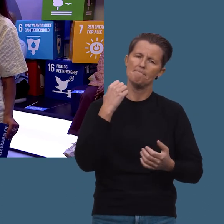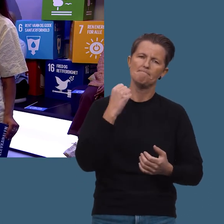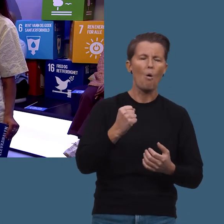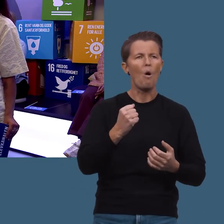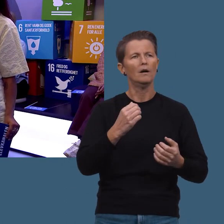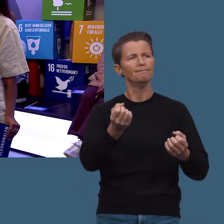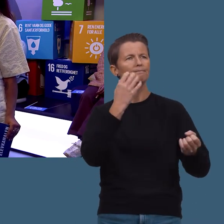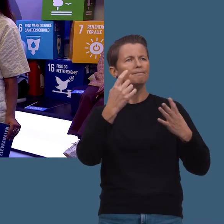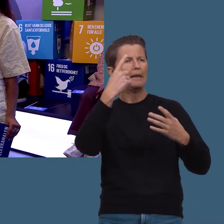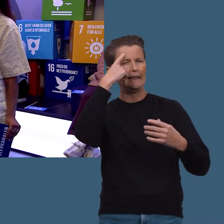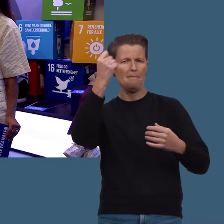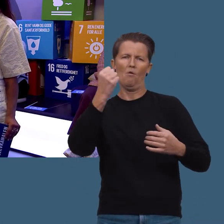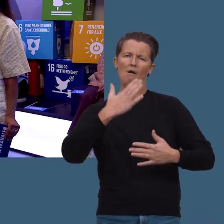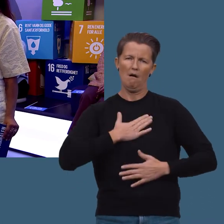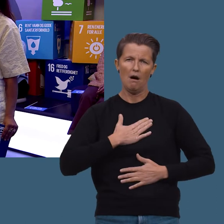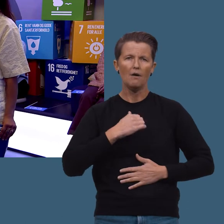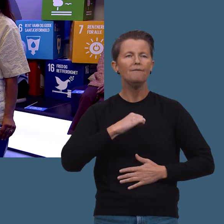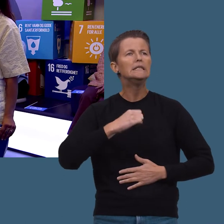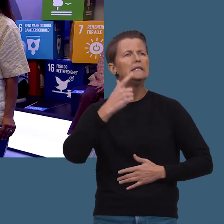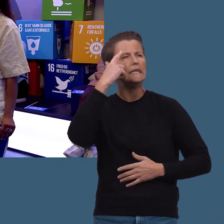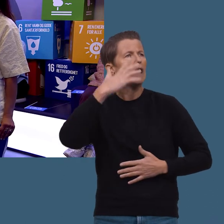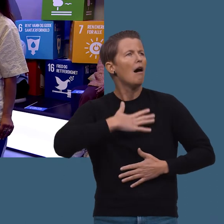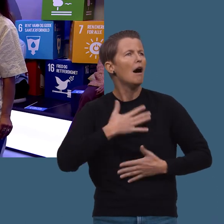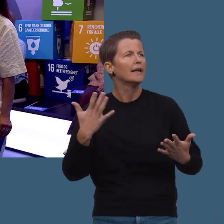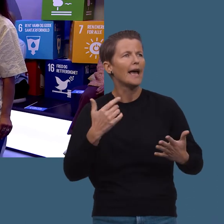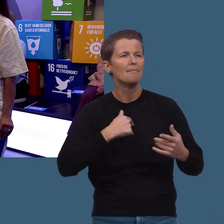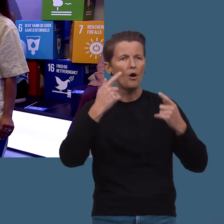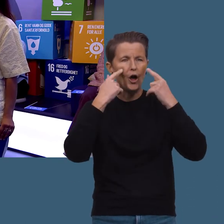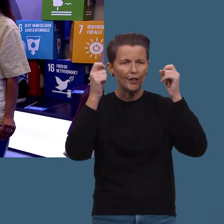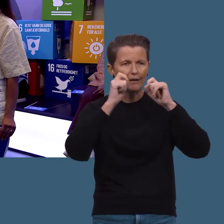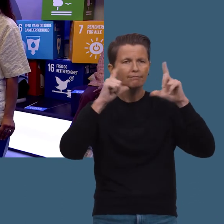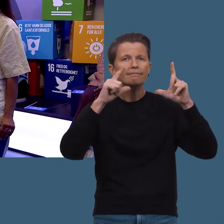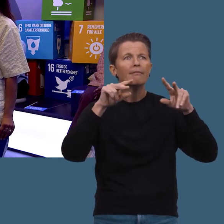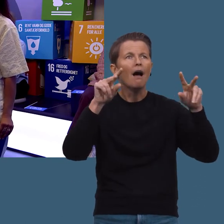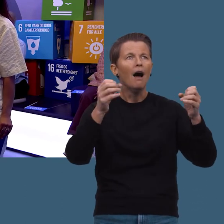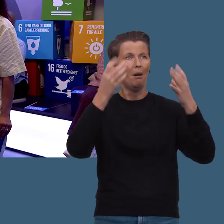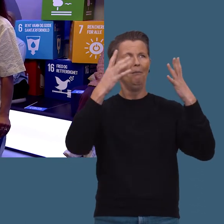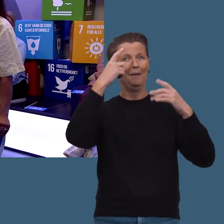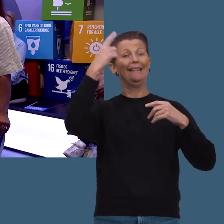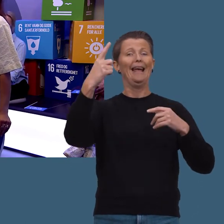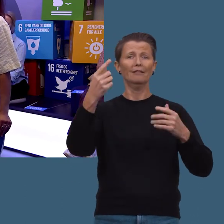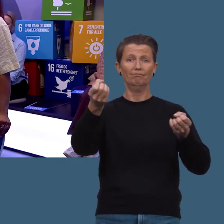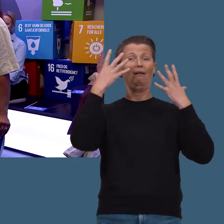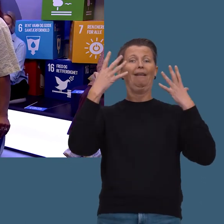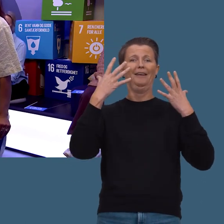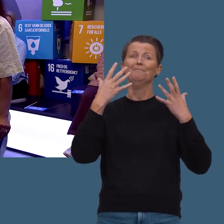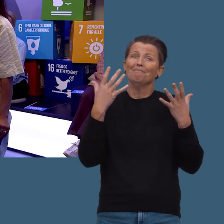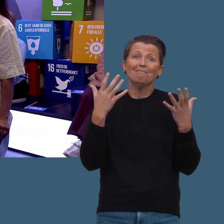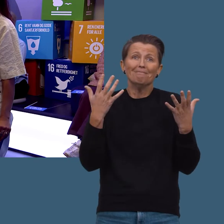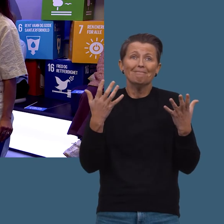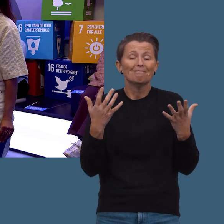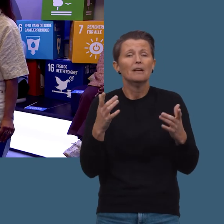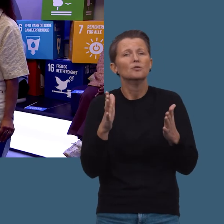må ha noen ideer. Og hvis man ikke har det, så er det jo bare åpne øynene og se, så får man det der. Så det er liksom,